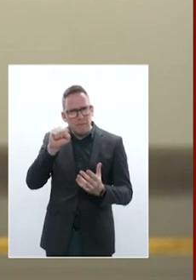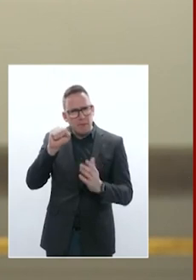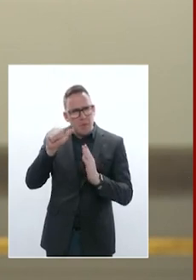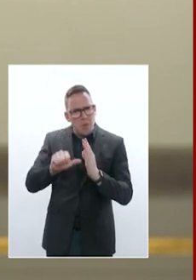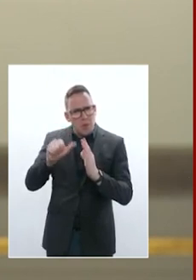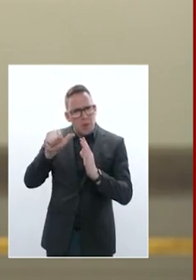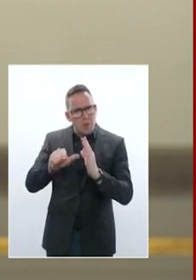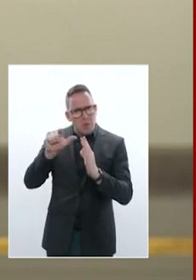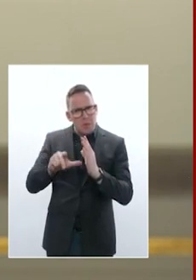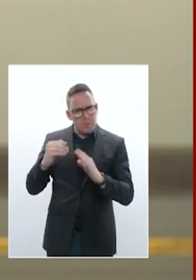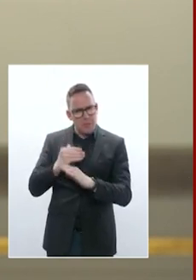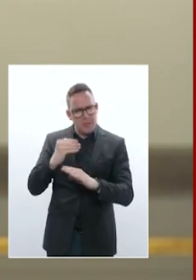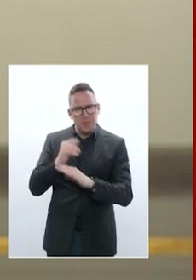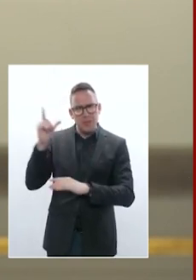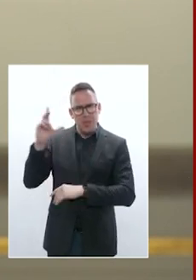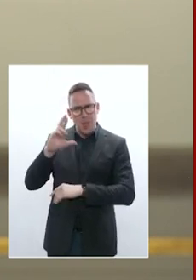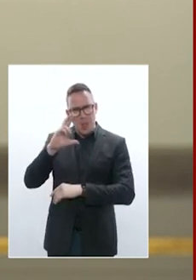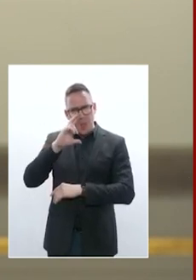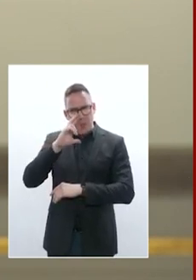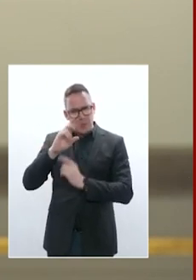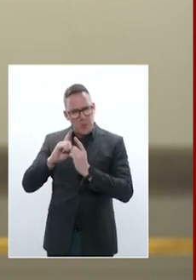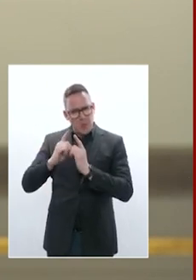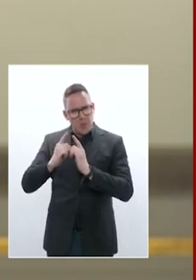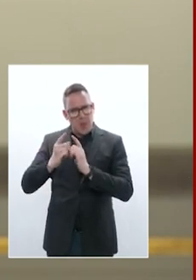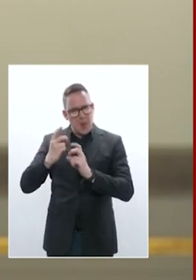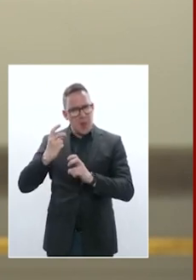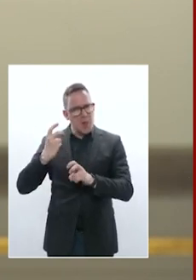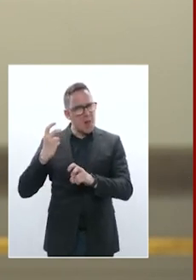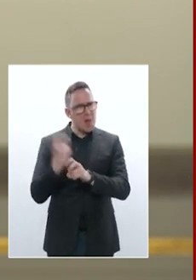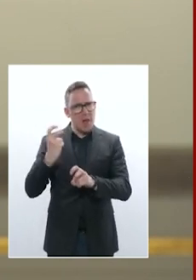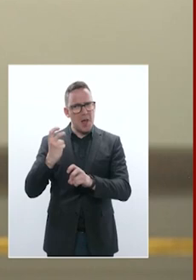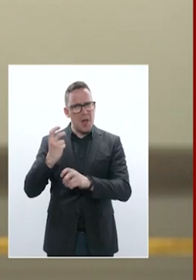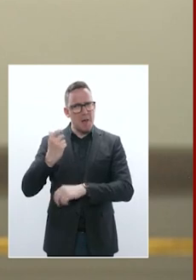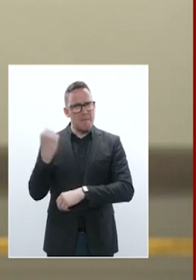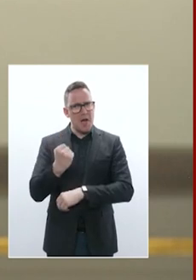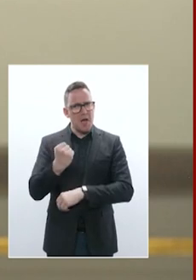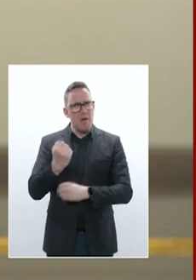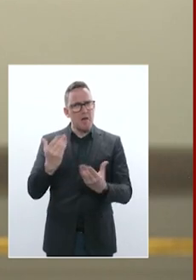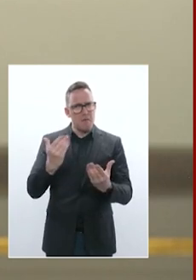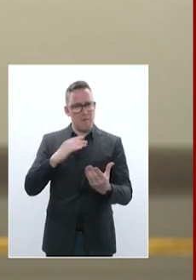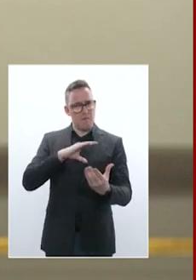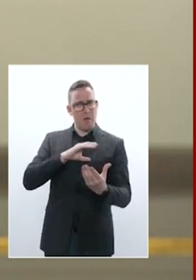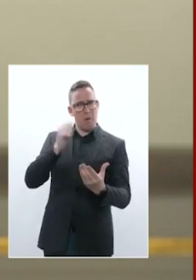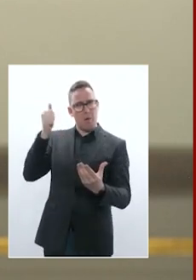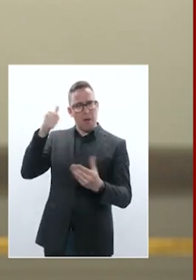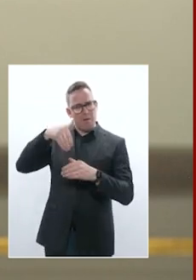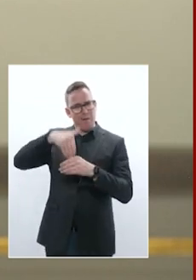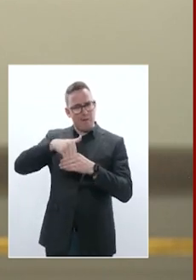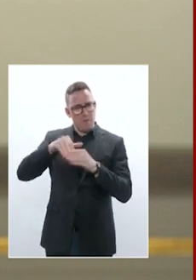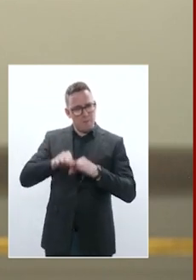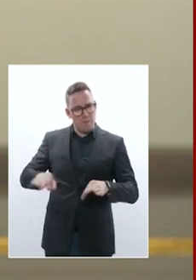Durcissement qui s'est manifesté en matière de politique intérieure et qui s'est malheureusement